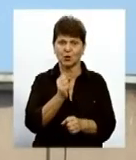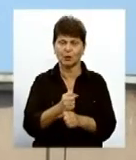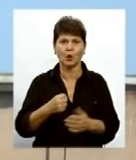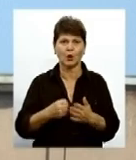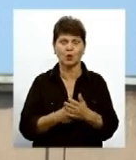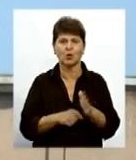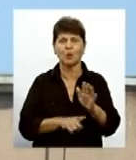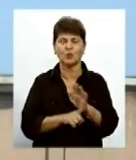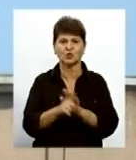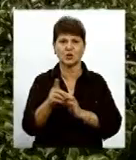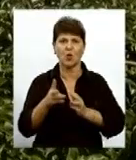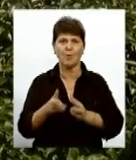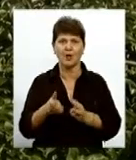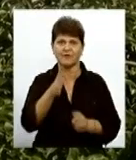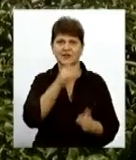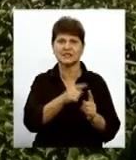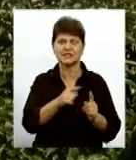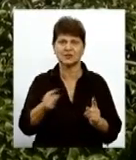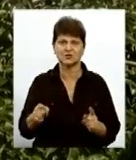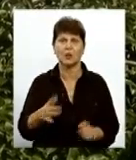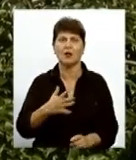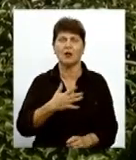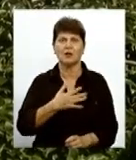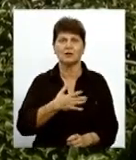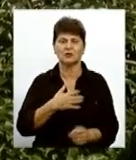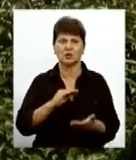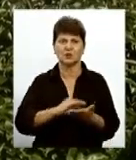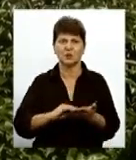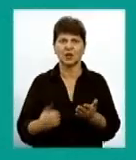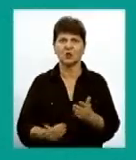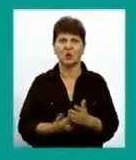початку опалювального сезону Вікторія Гетьман, Ігор Самчук, новини